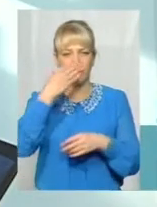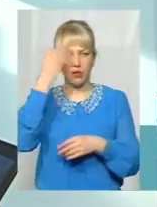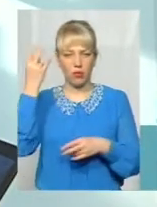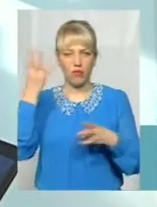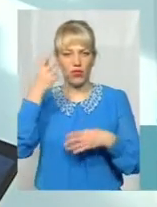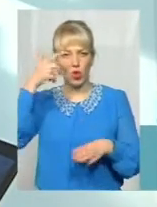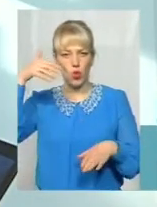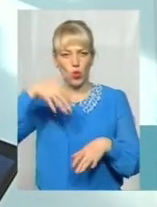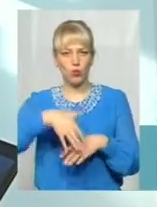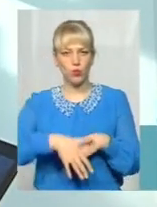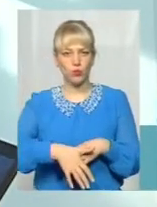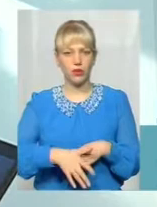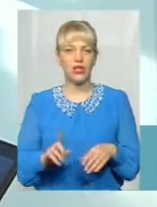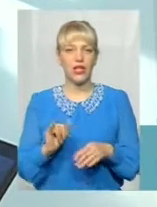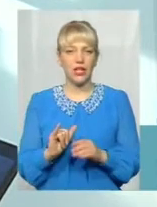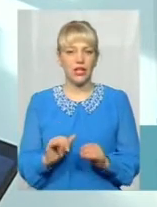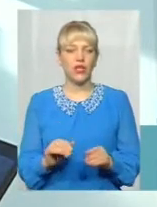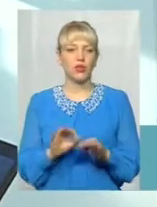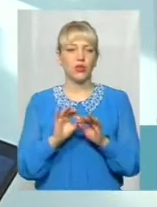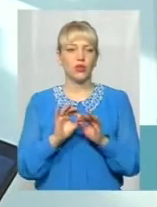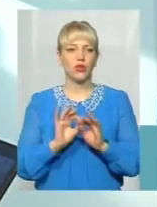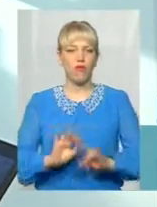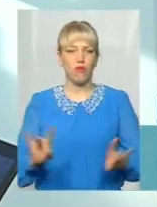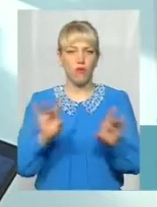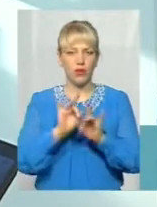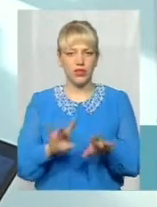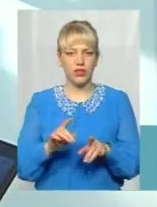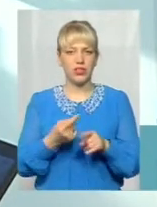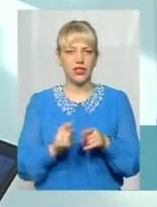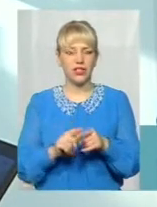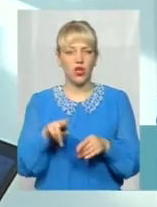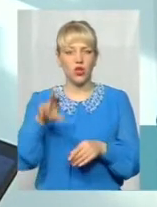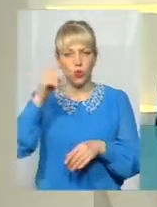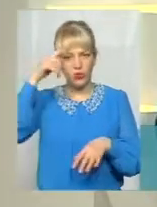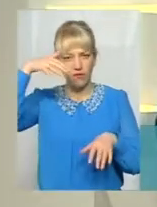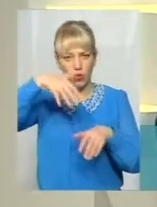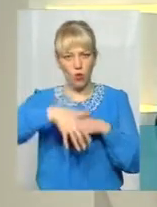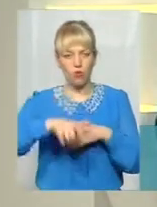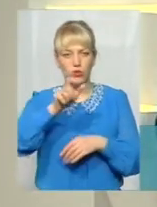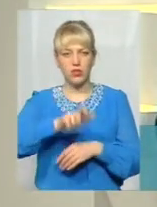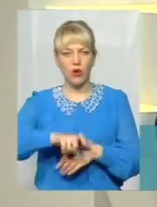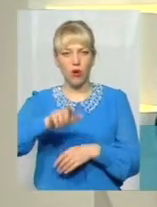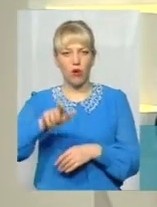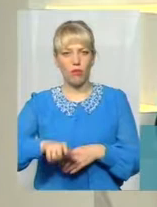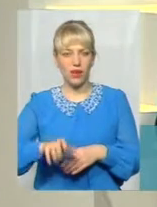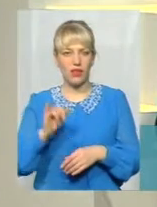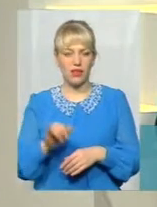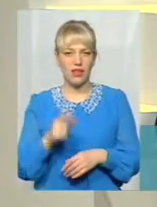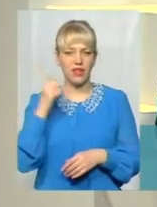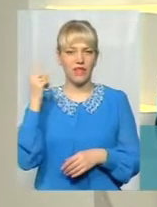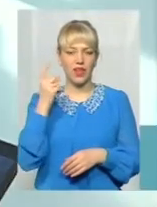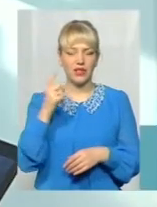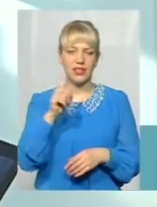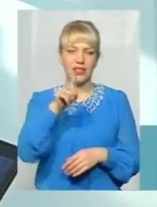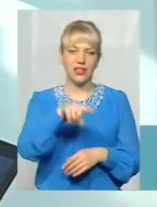доводити їх до свідомості громадян, і власників тих чи